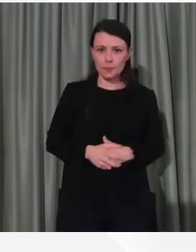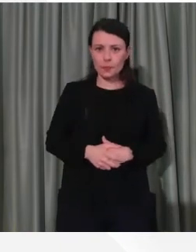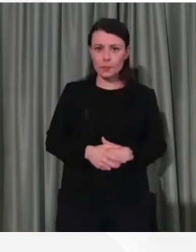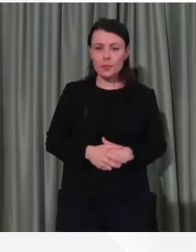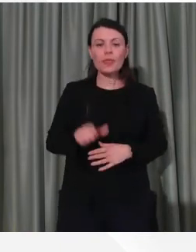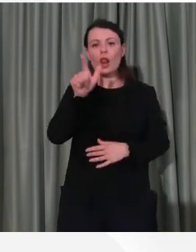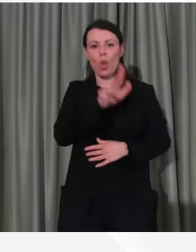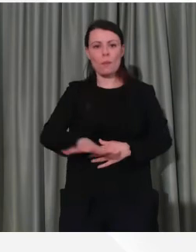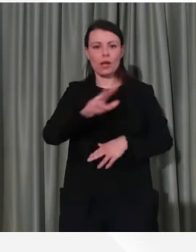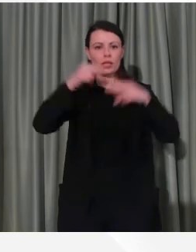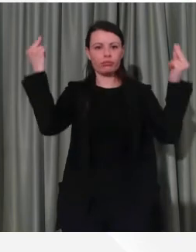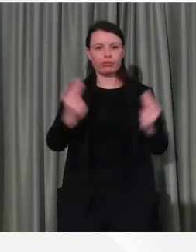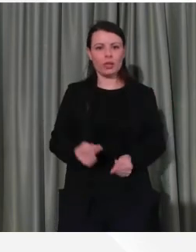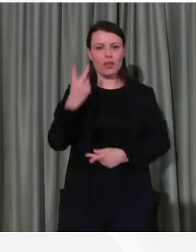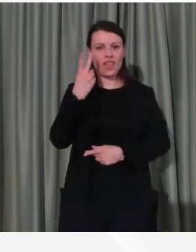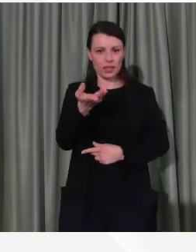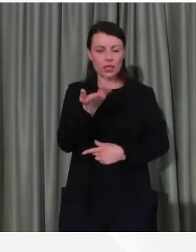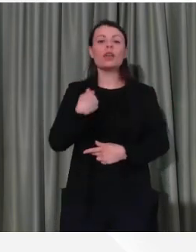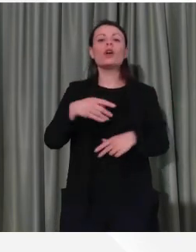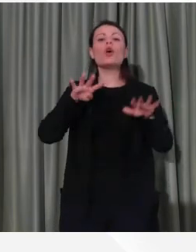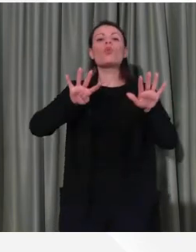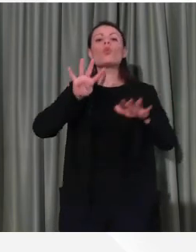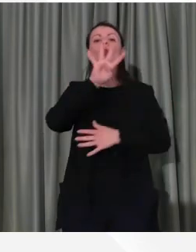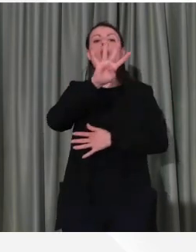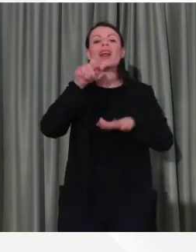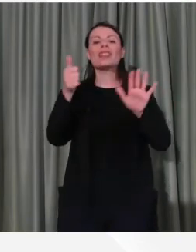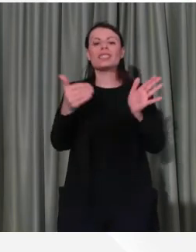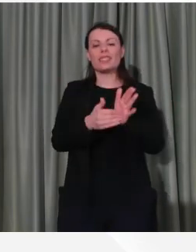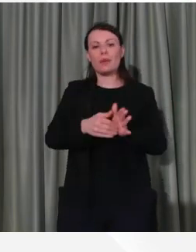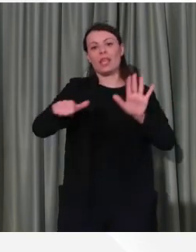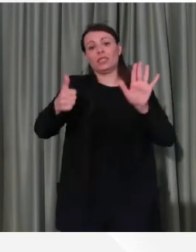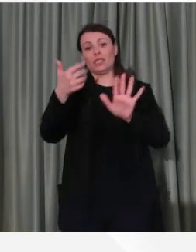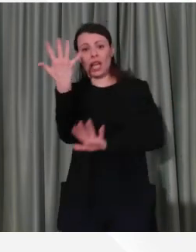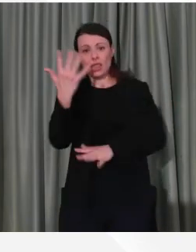Lombardia, quindi come avete visto, 46.065.